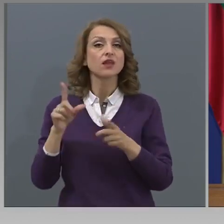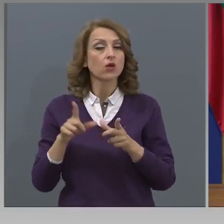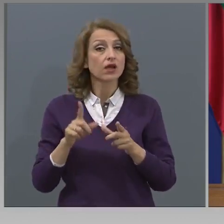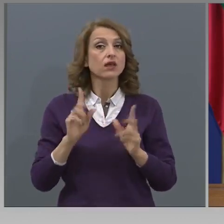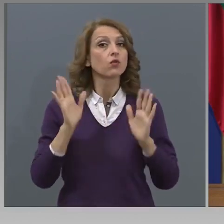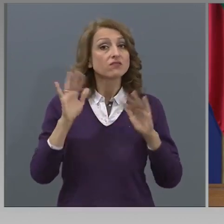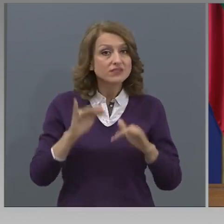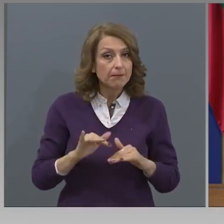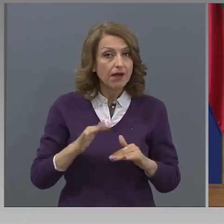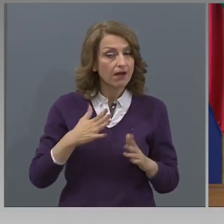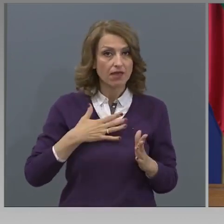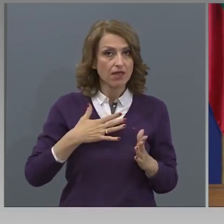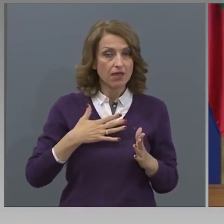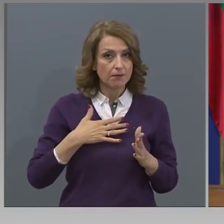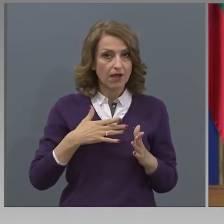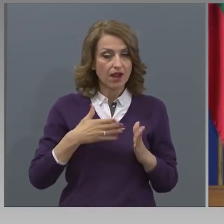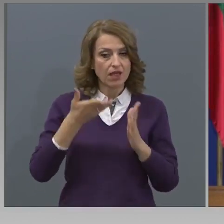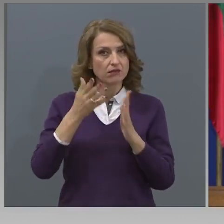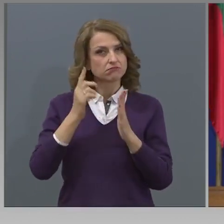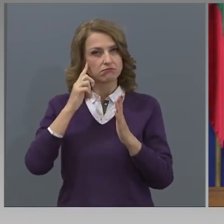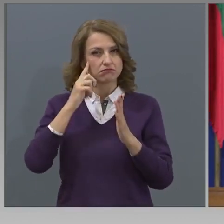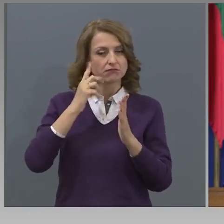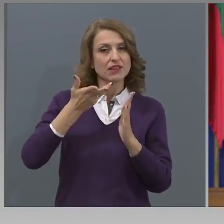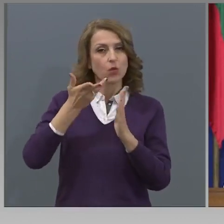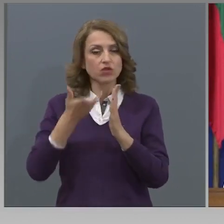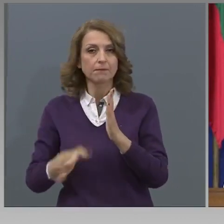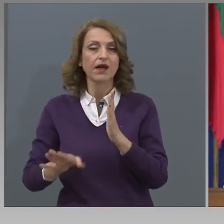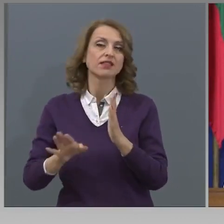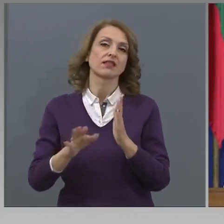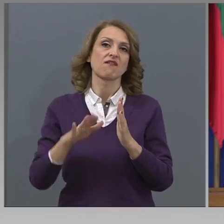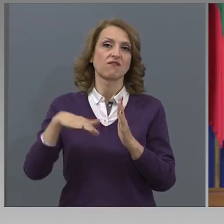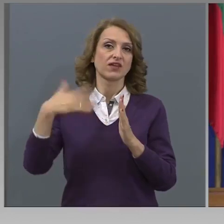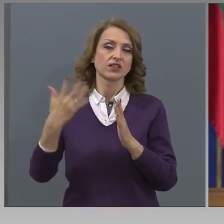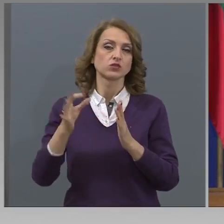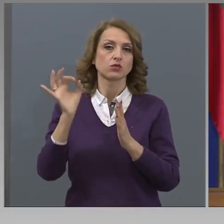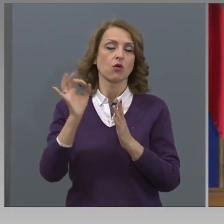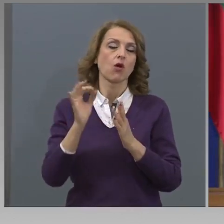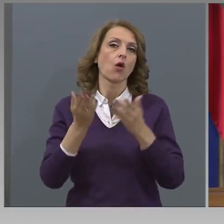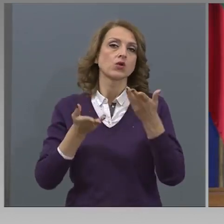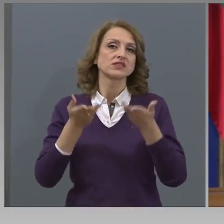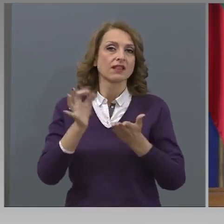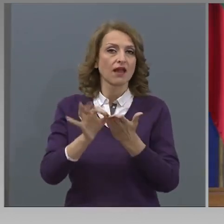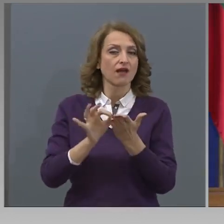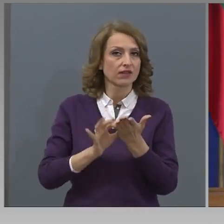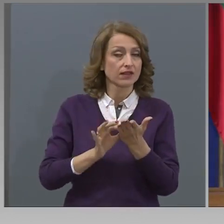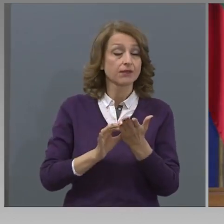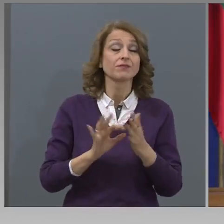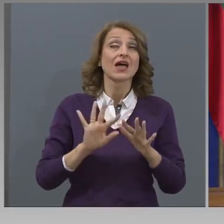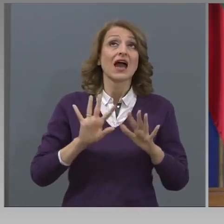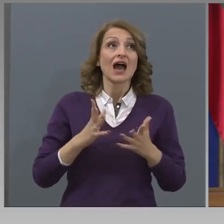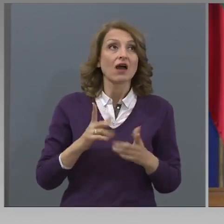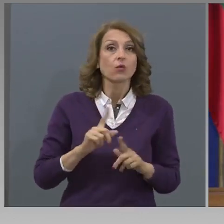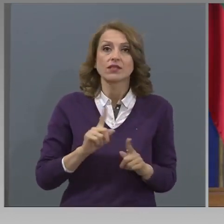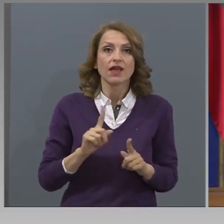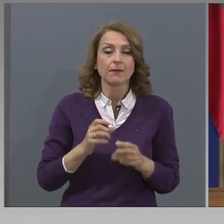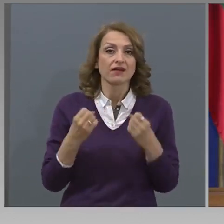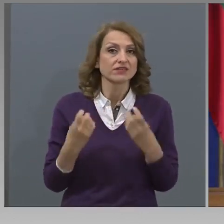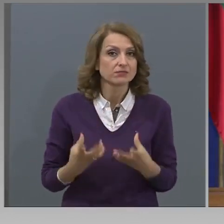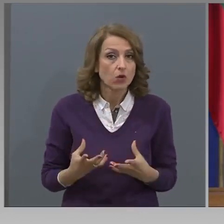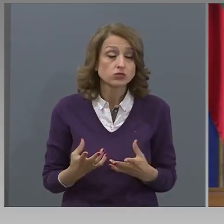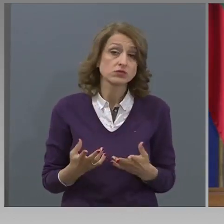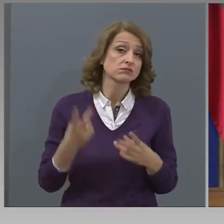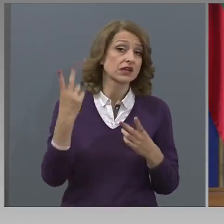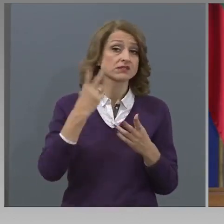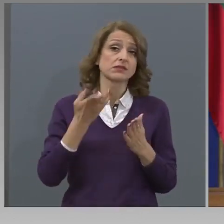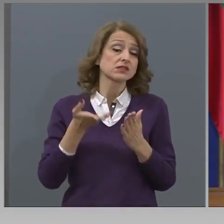такова отпадане на това външно оценяване? Ако изпаднем в невъзможност да проведем външно оценяване, то ще отпадне. По-големия ни проблем, аз